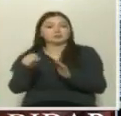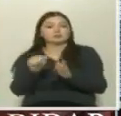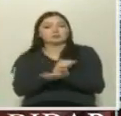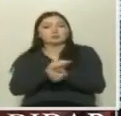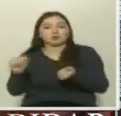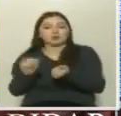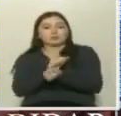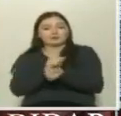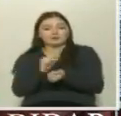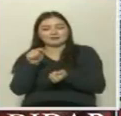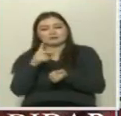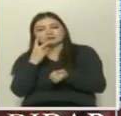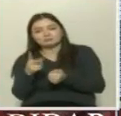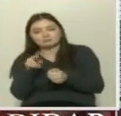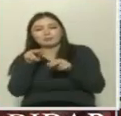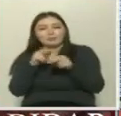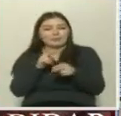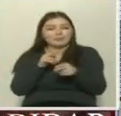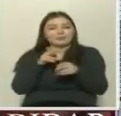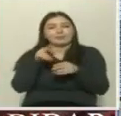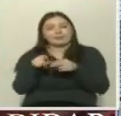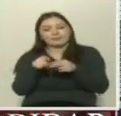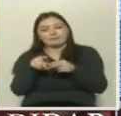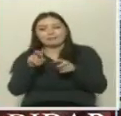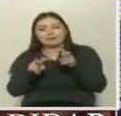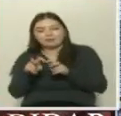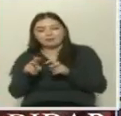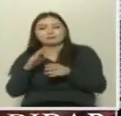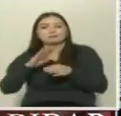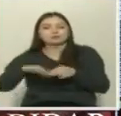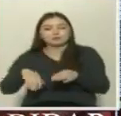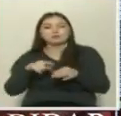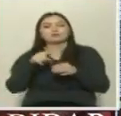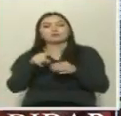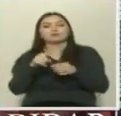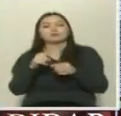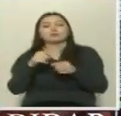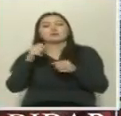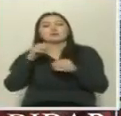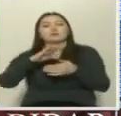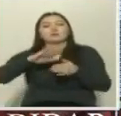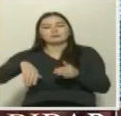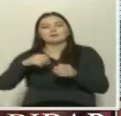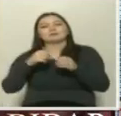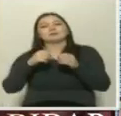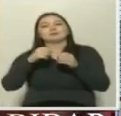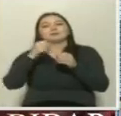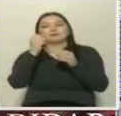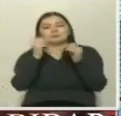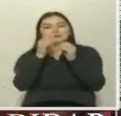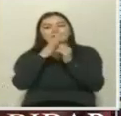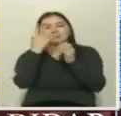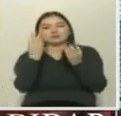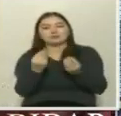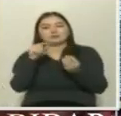бюджетную заявку до 30 марта. После получения финансирования суммы возмещения в течение 15 рабочих дней средства поступают